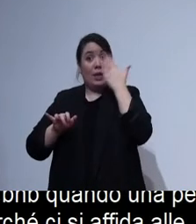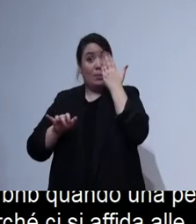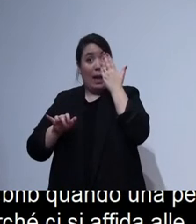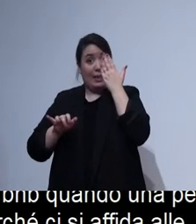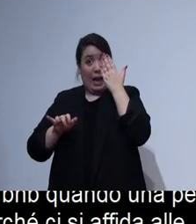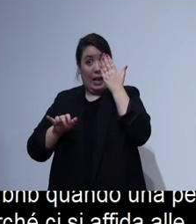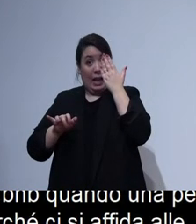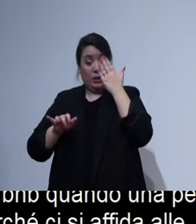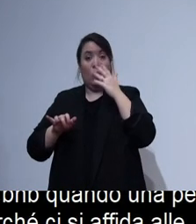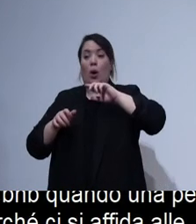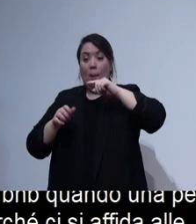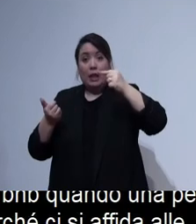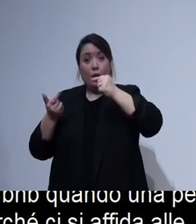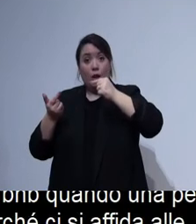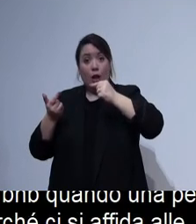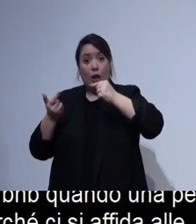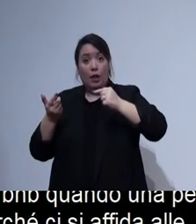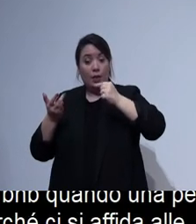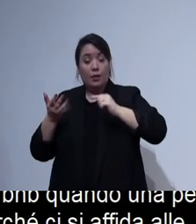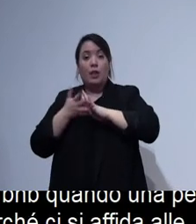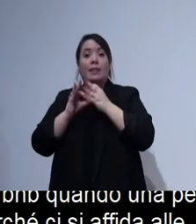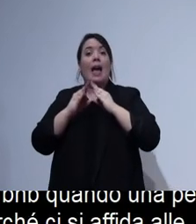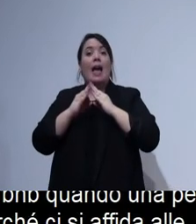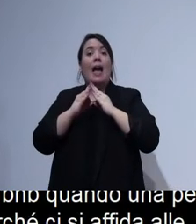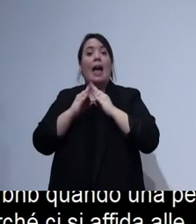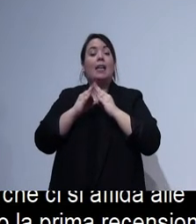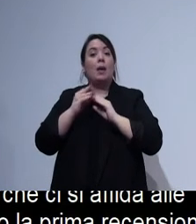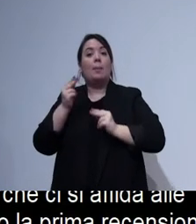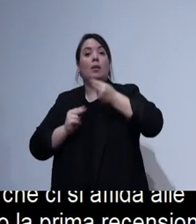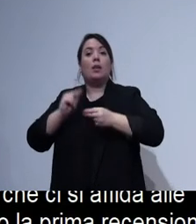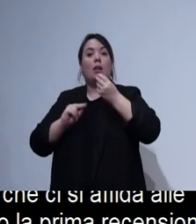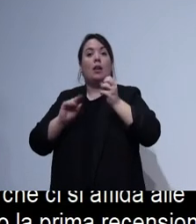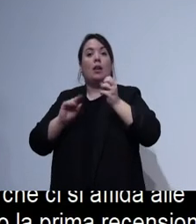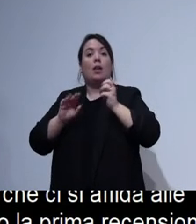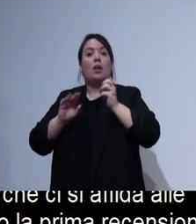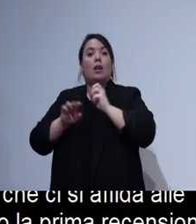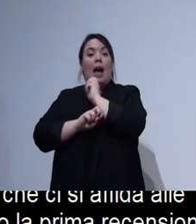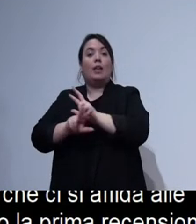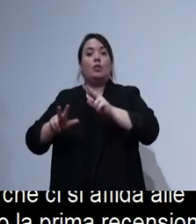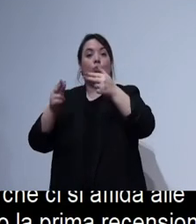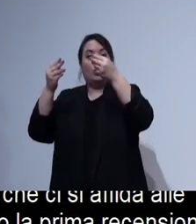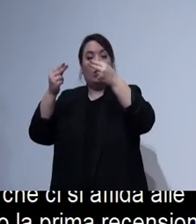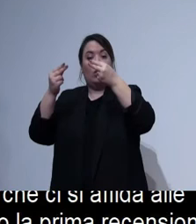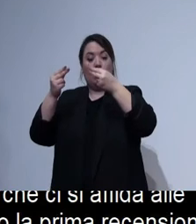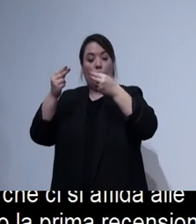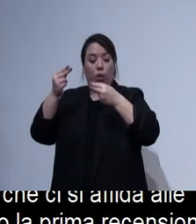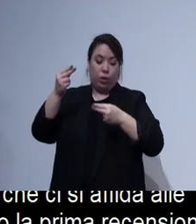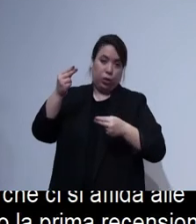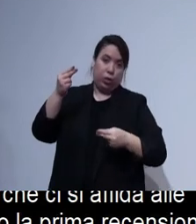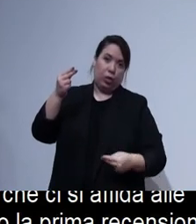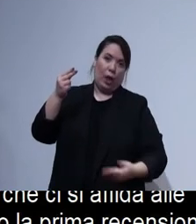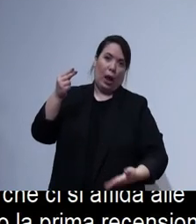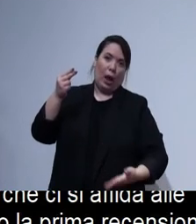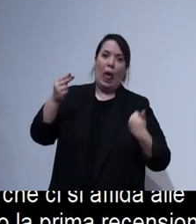potere all'interno del ranking della piattaforma e quindi diventa sempre meno visibile o nei casi più seri viene tolto. Quello di cui ci